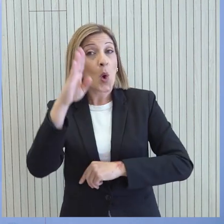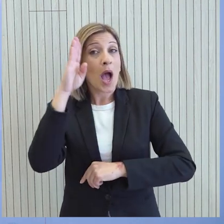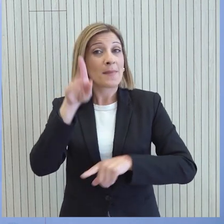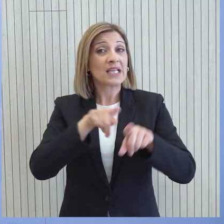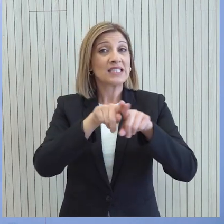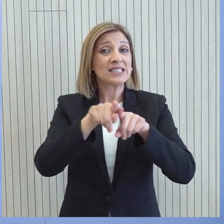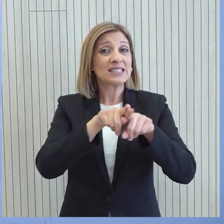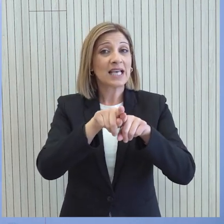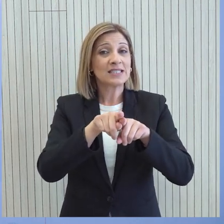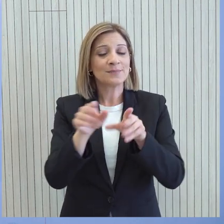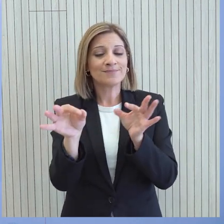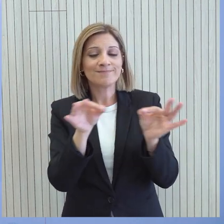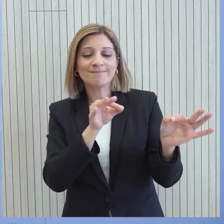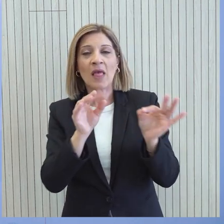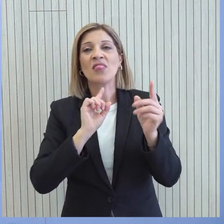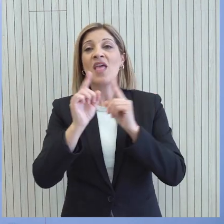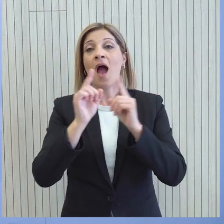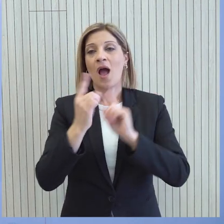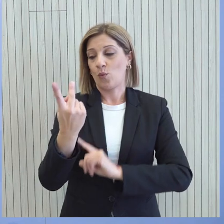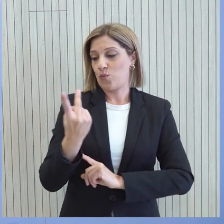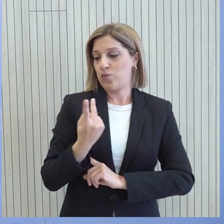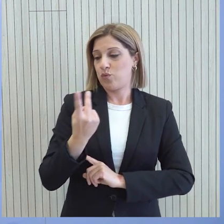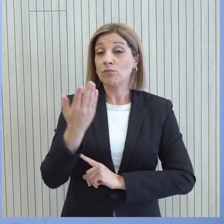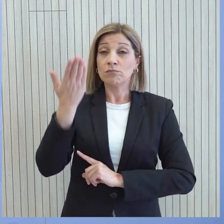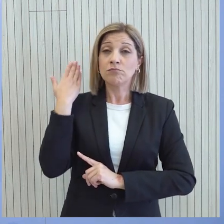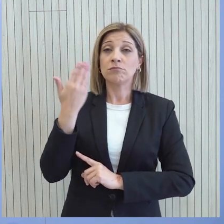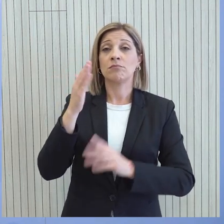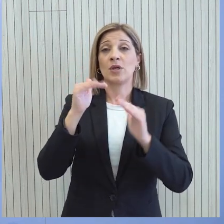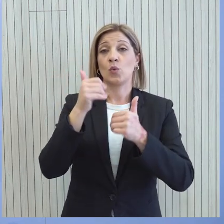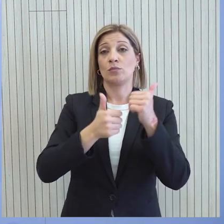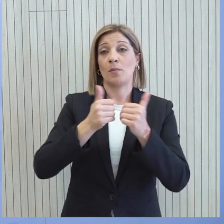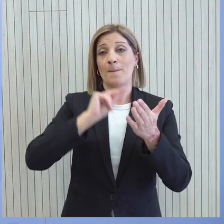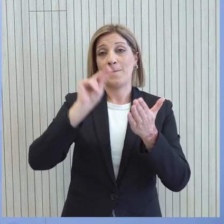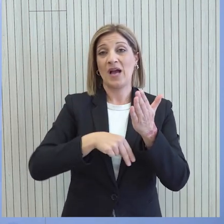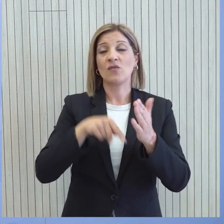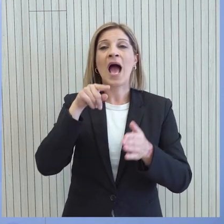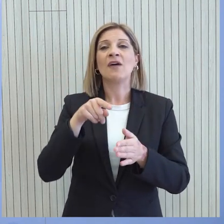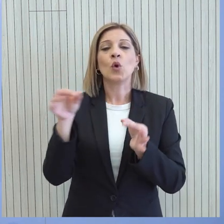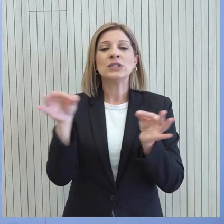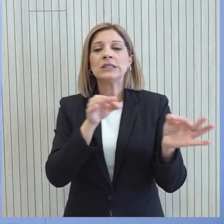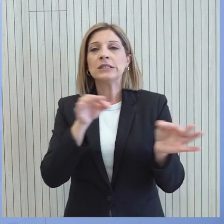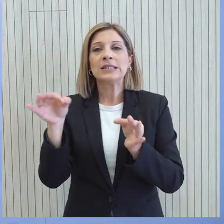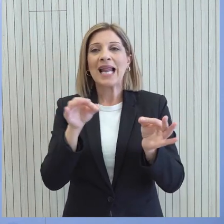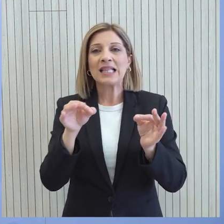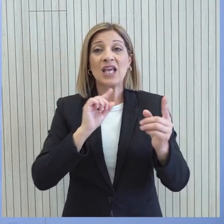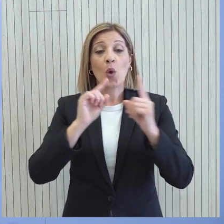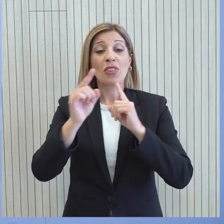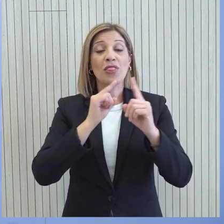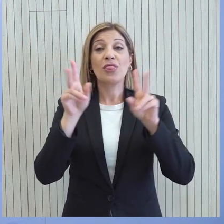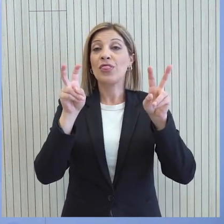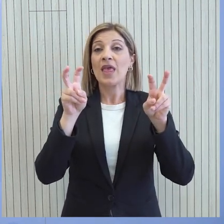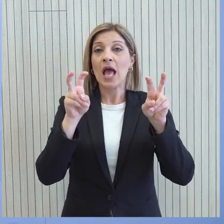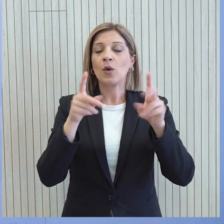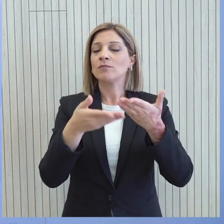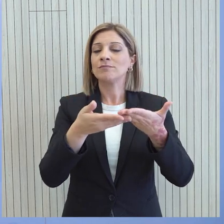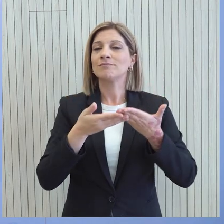είναι ο στρατηγικός διάλογος που έχουμε υπογράψει τον περασμένο Ιούλιο. Ο στρατηγικός διάλογος είναι ουσιαστικά ένας